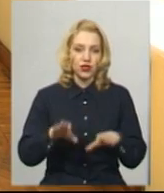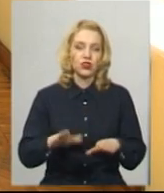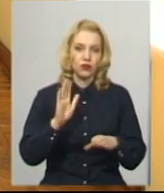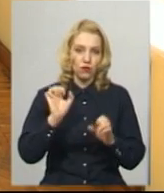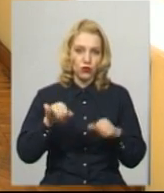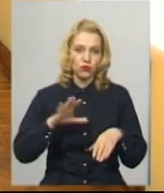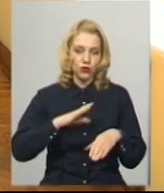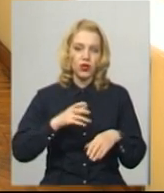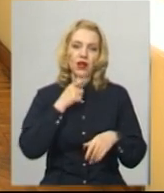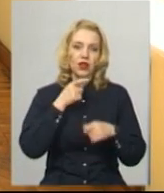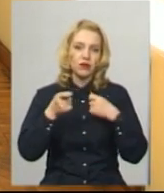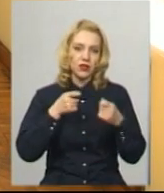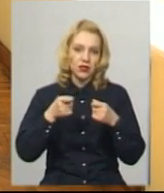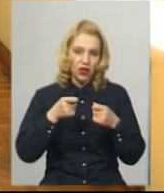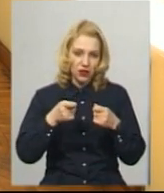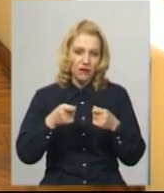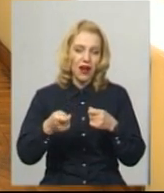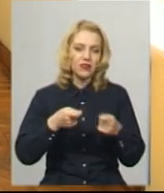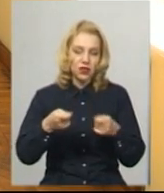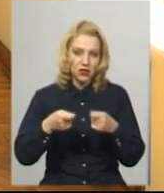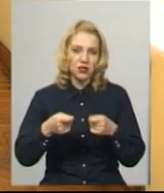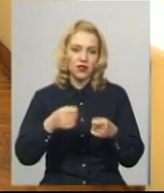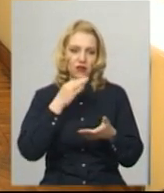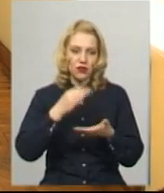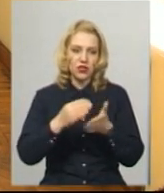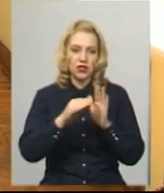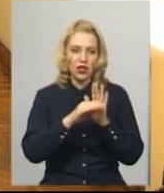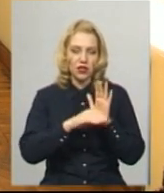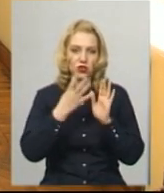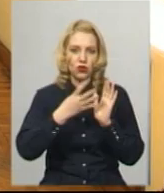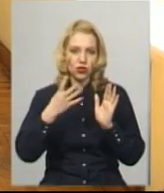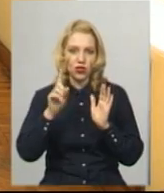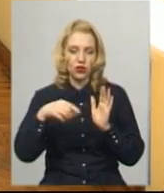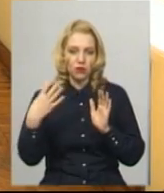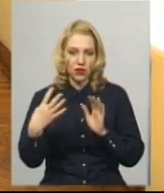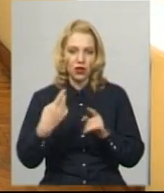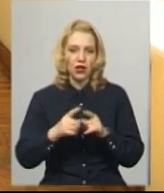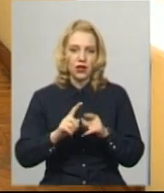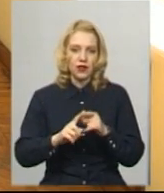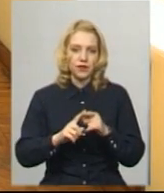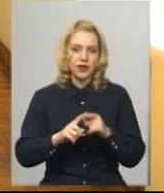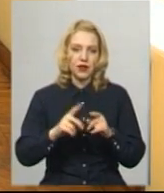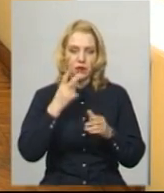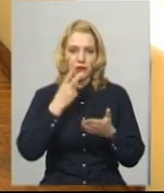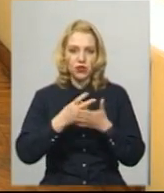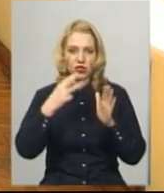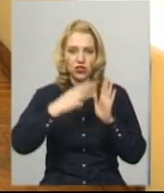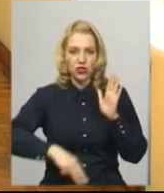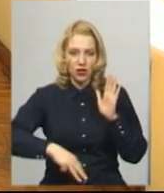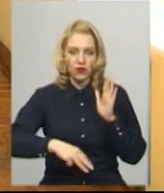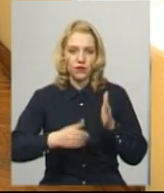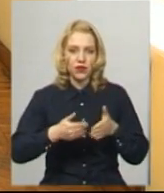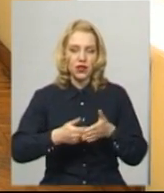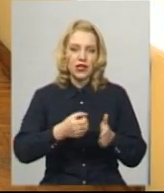собою адміністративну відповідальність по статті 44.3 кодексу про адмінправопорушення і передбачає штрафи від